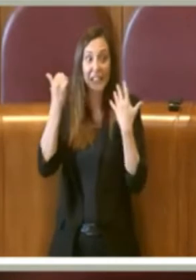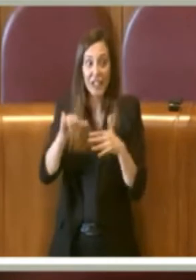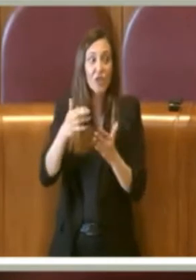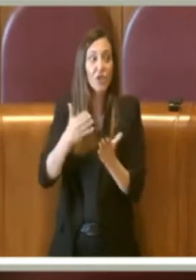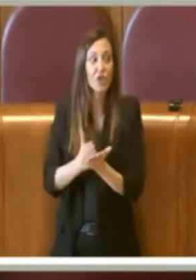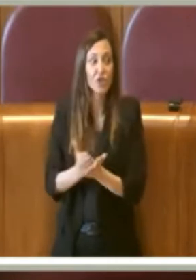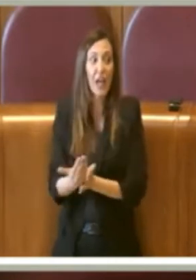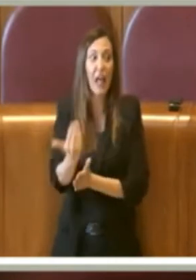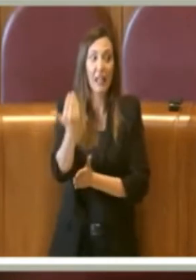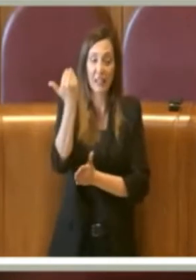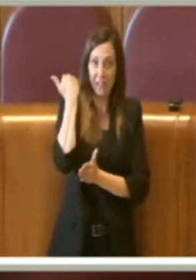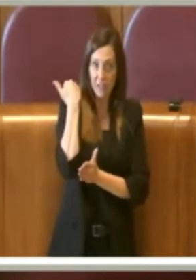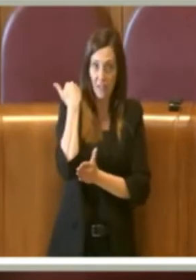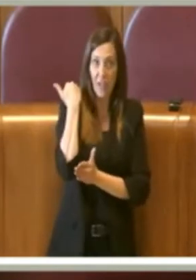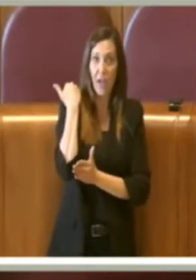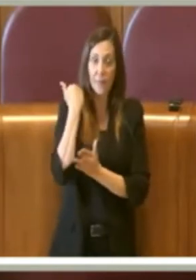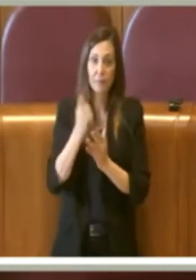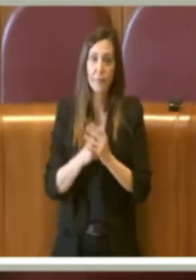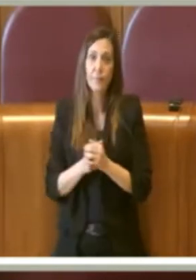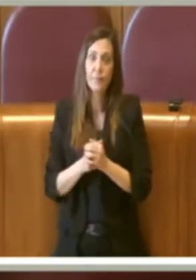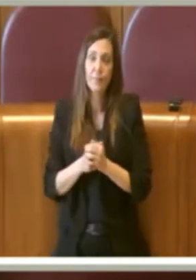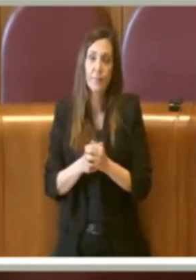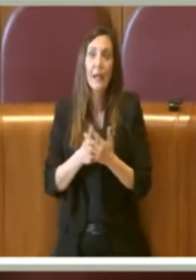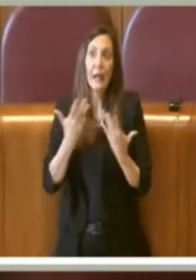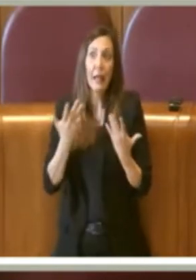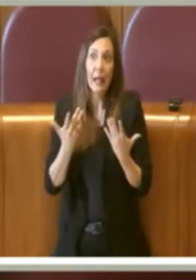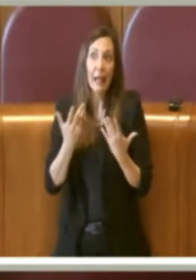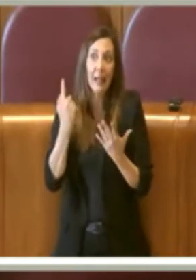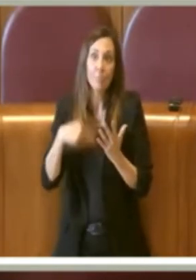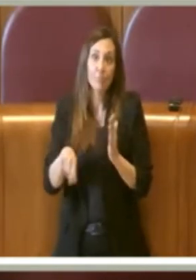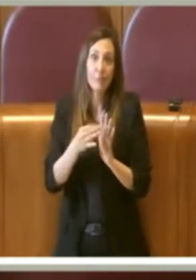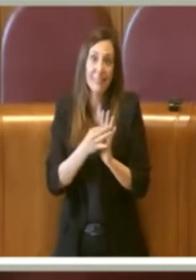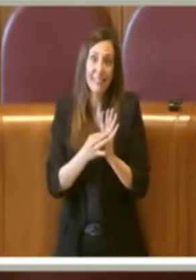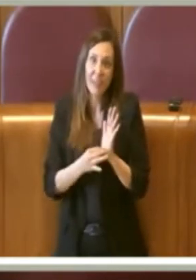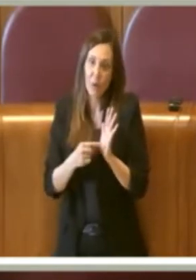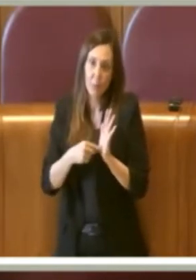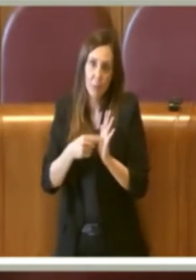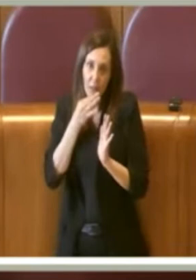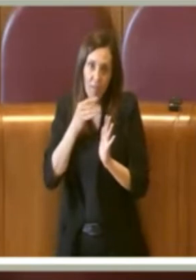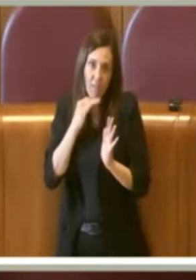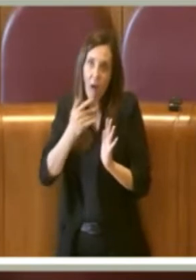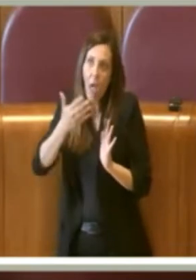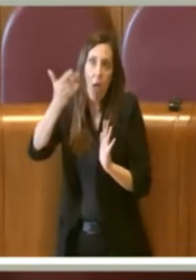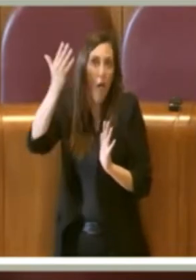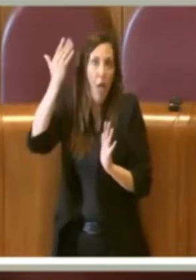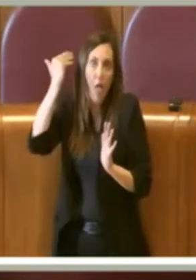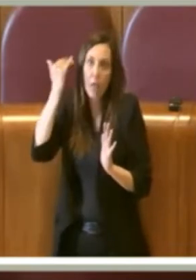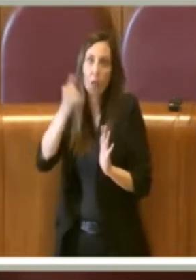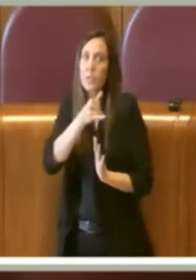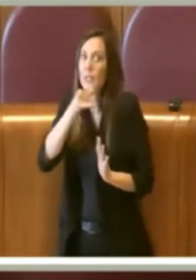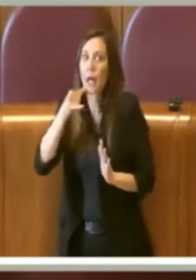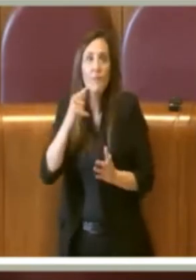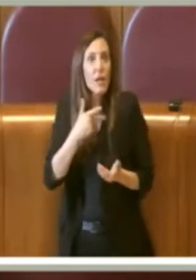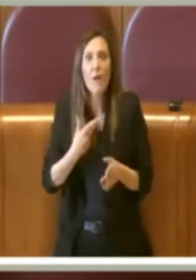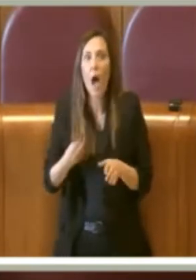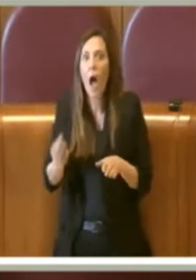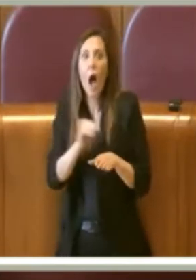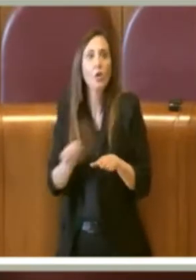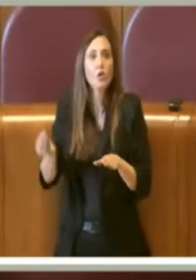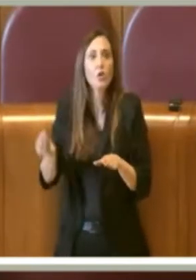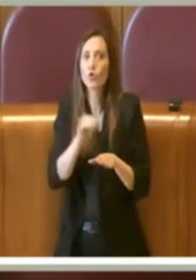anni fa e di fatto era un regolamento altamente datato che chiedeva di essere aggiornato